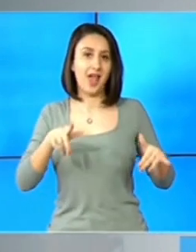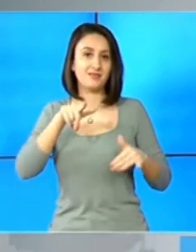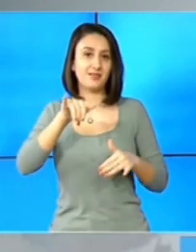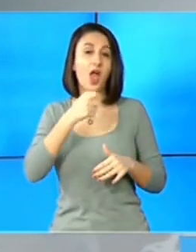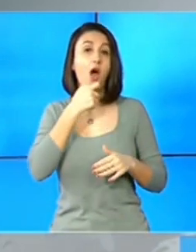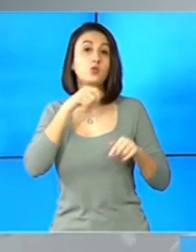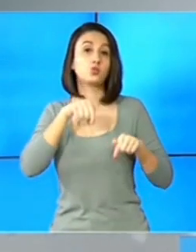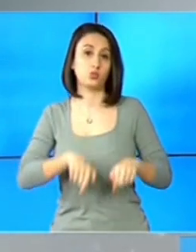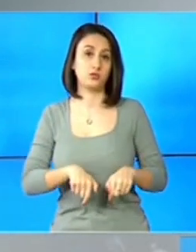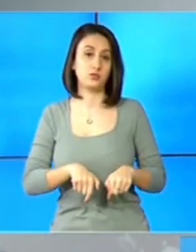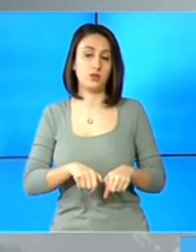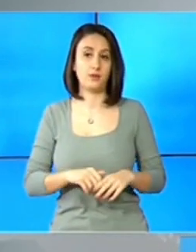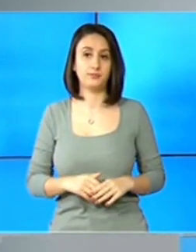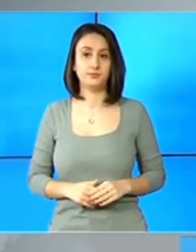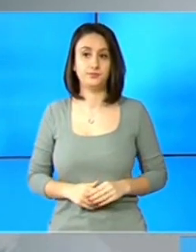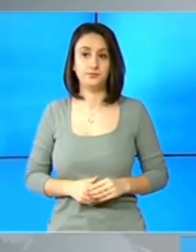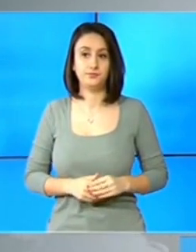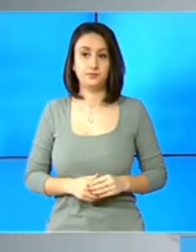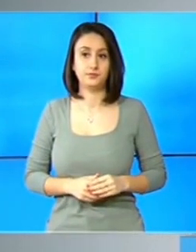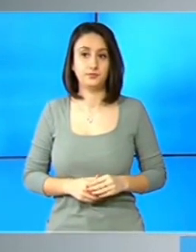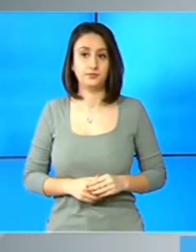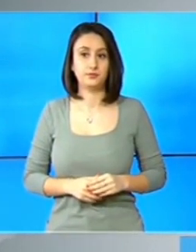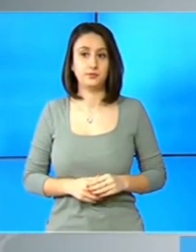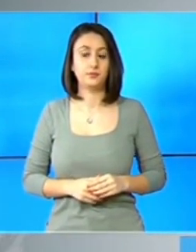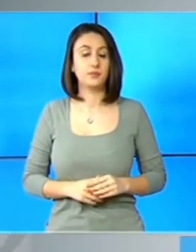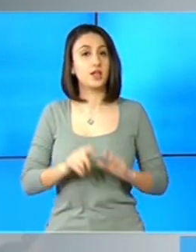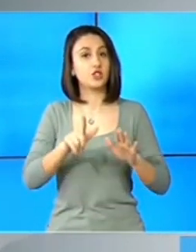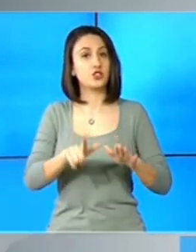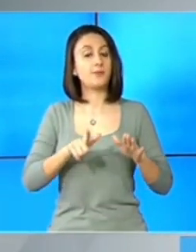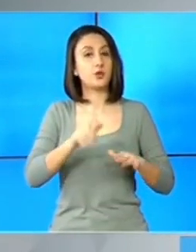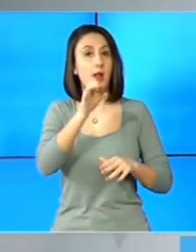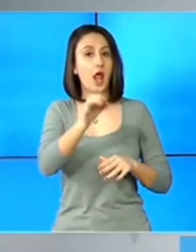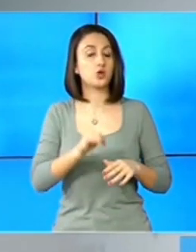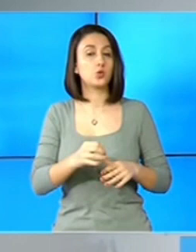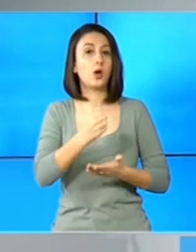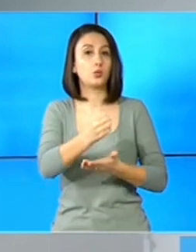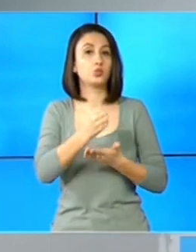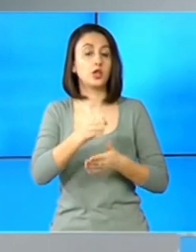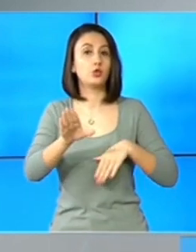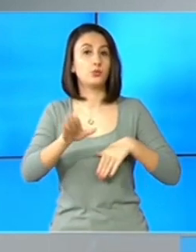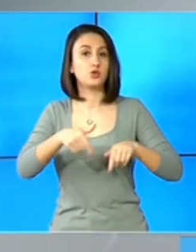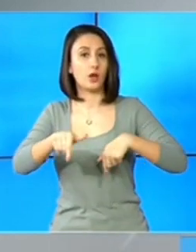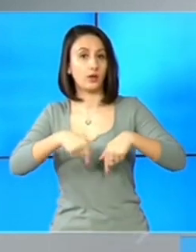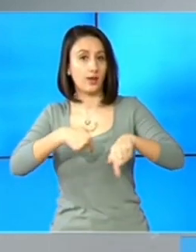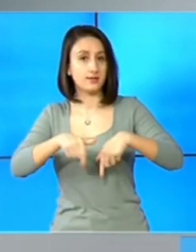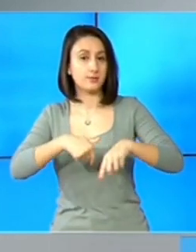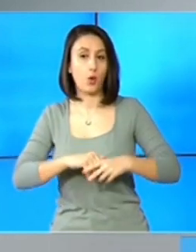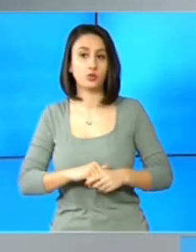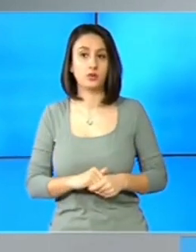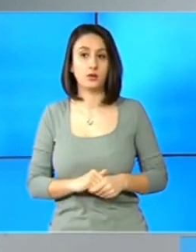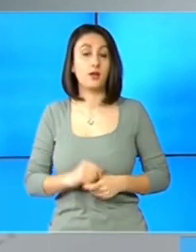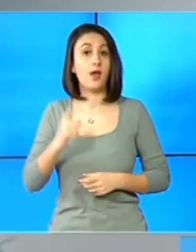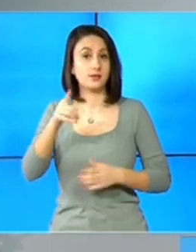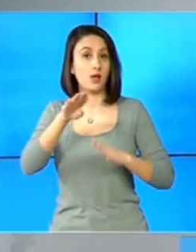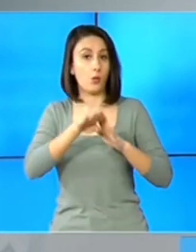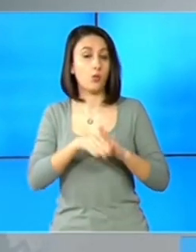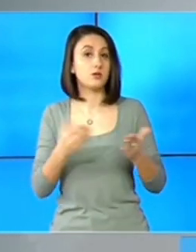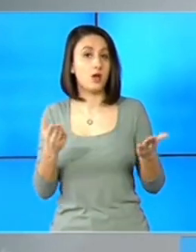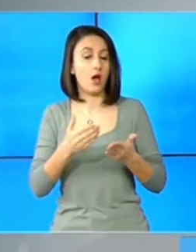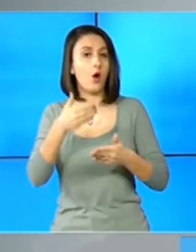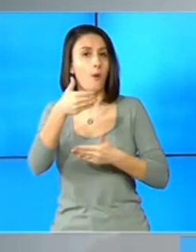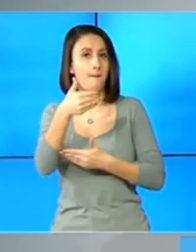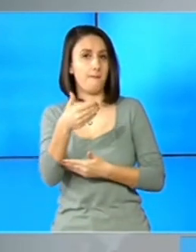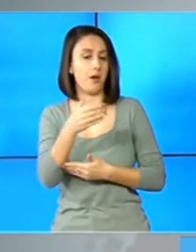acest an, adică nici mai mulți, nici mai puțin decât 17% din bugetul Ministerului Transporturilor. Și asta în condițiile în care